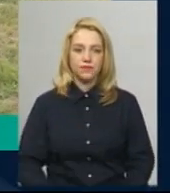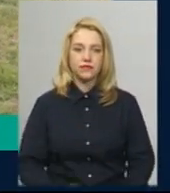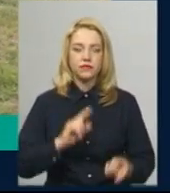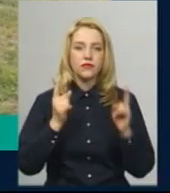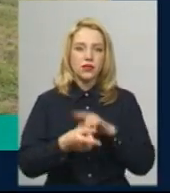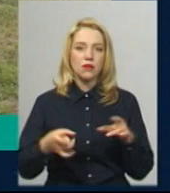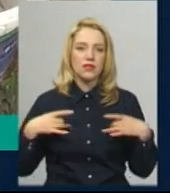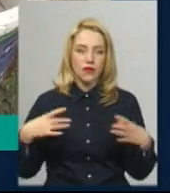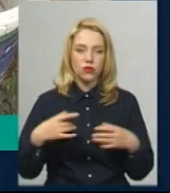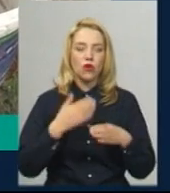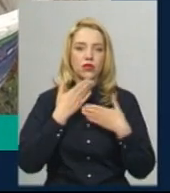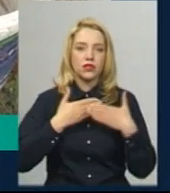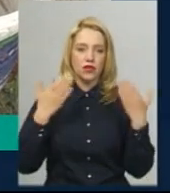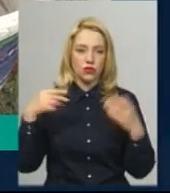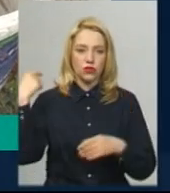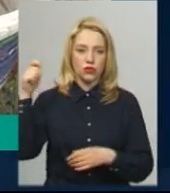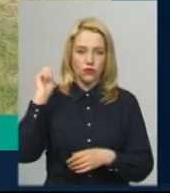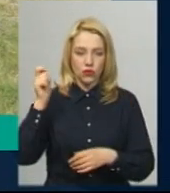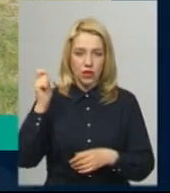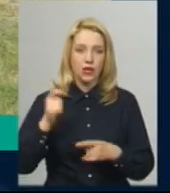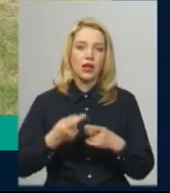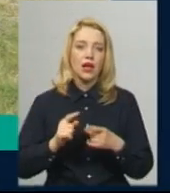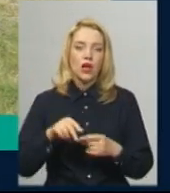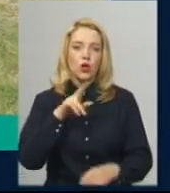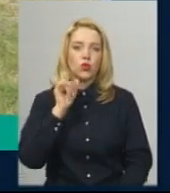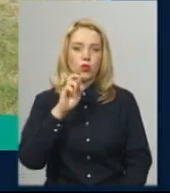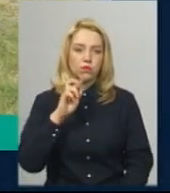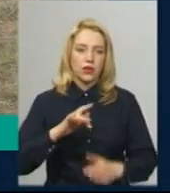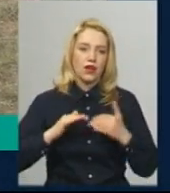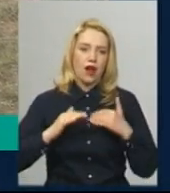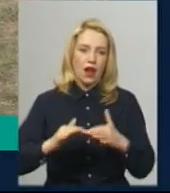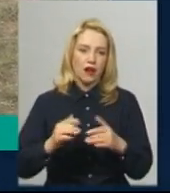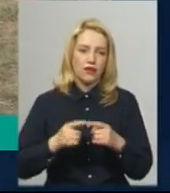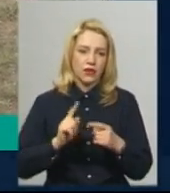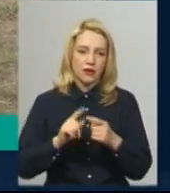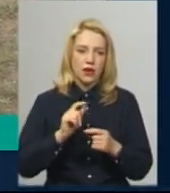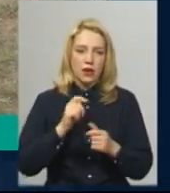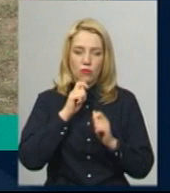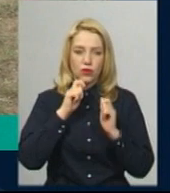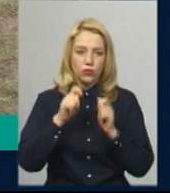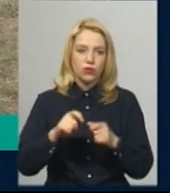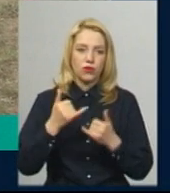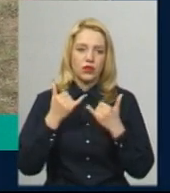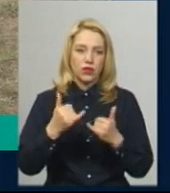свята – останнього дзвоника Дубова Галявина. Випускники Хмельницької школи зробили подарунок містянам.